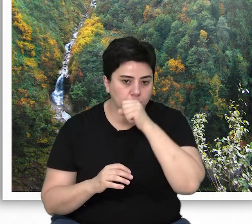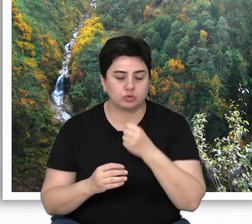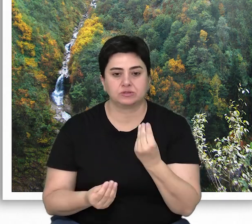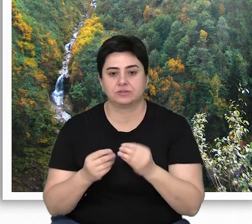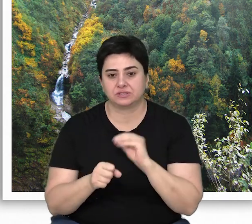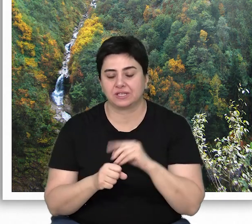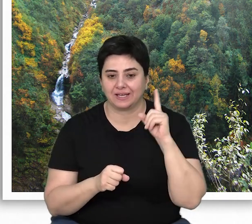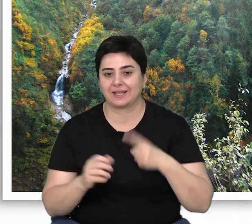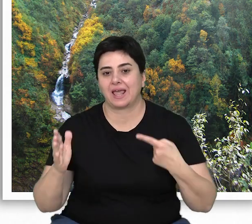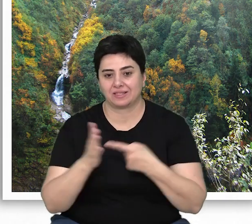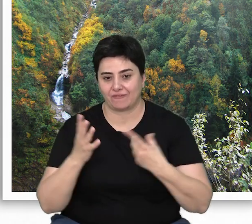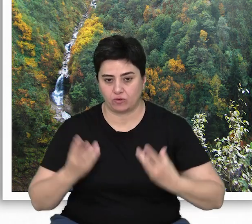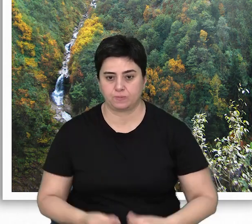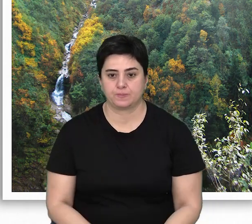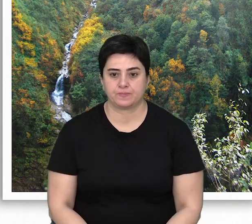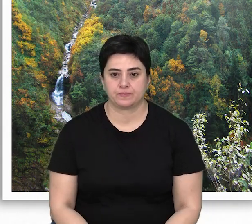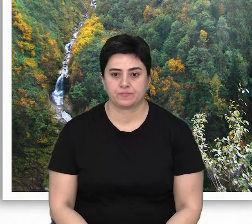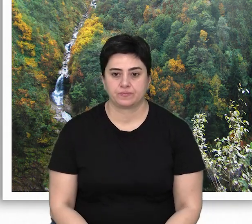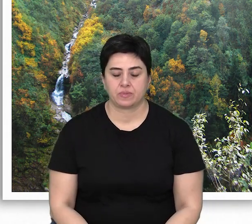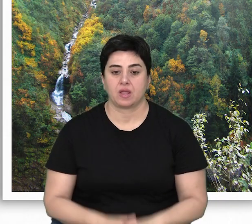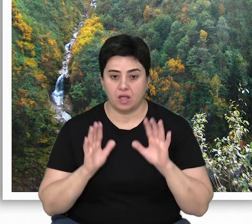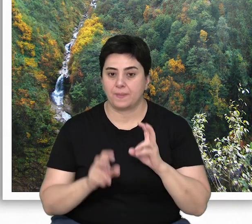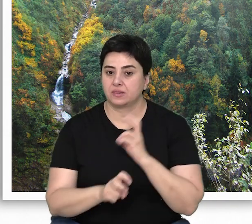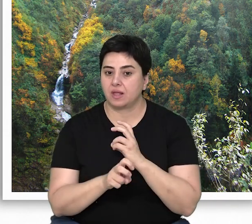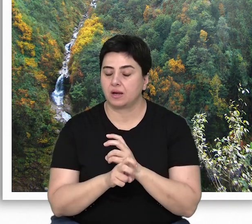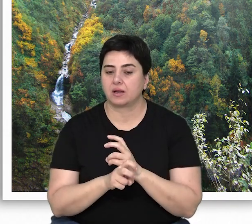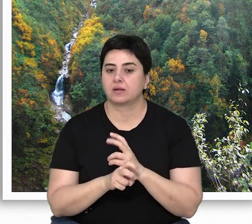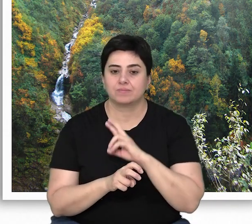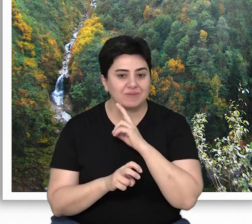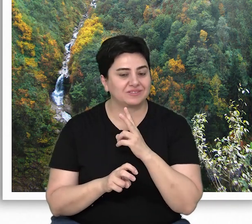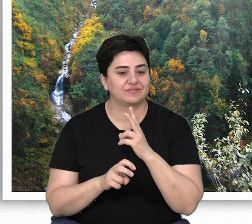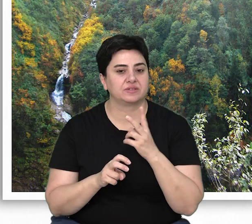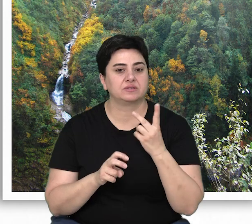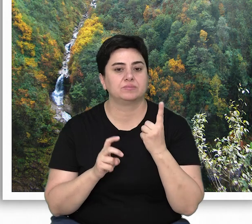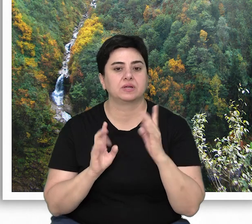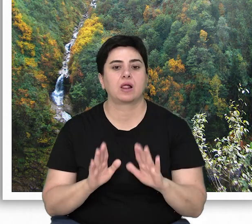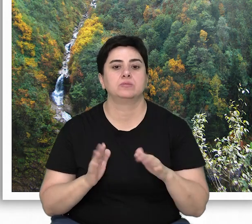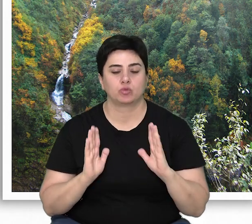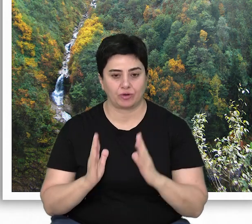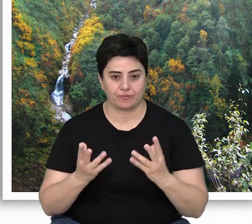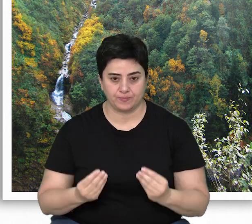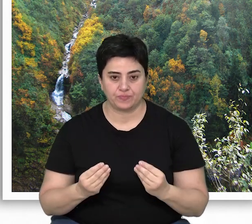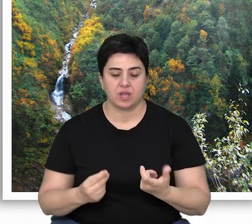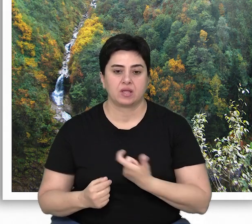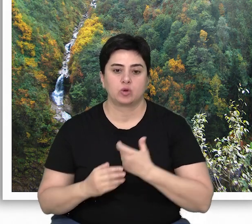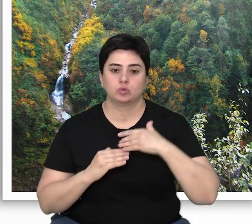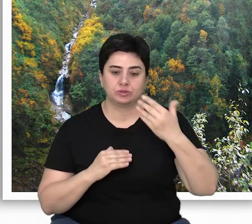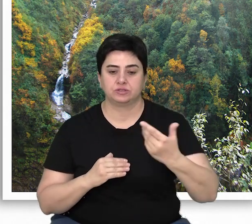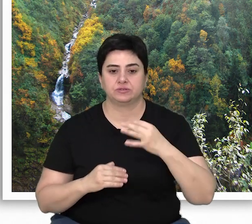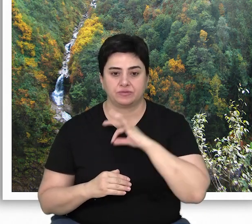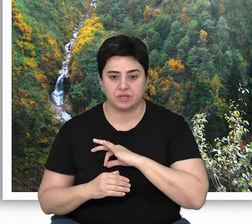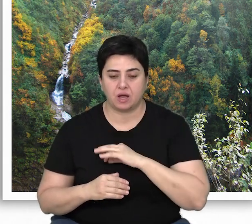udun üretimi için ilk hedef durumuna getiriyor. Ama tehlike maalesef tek cepheden gelmiyor. Nitekim yasa